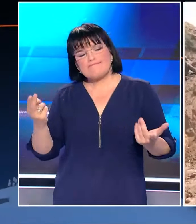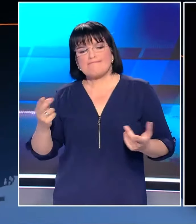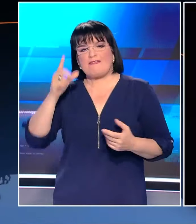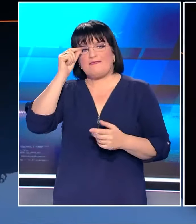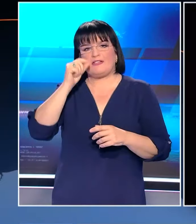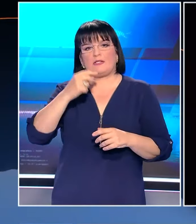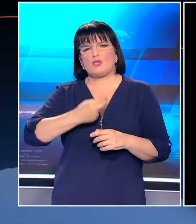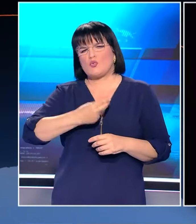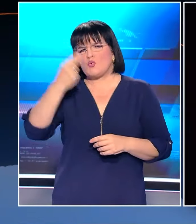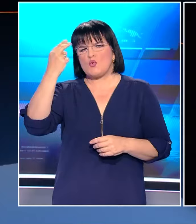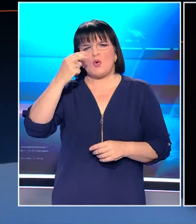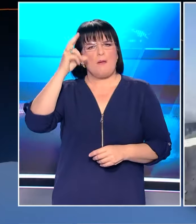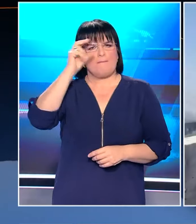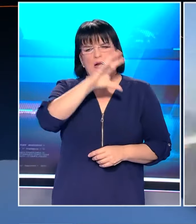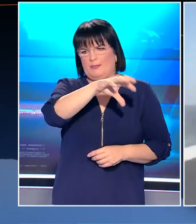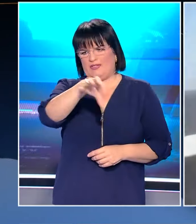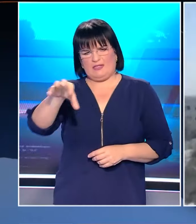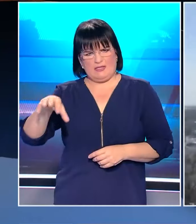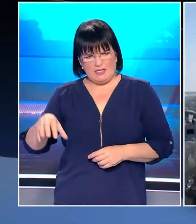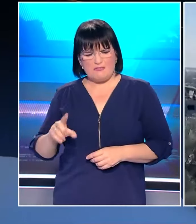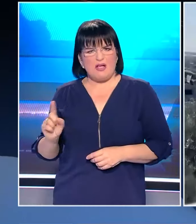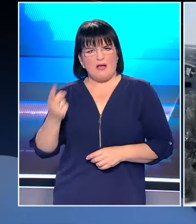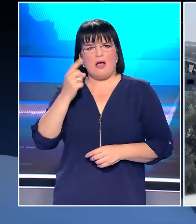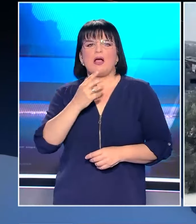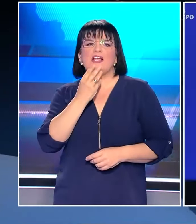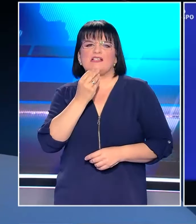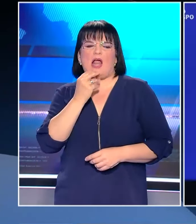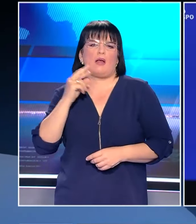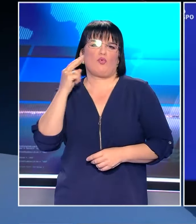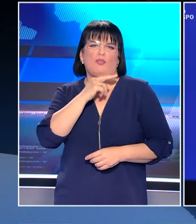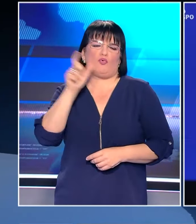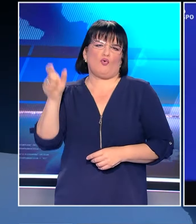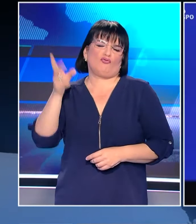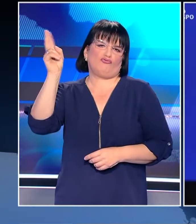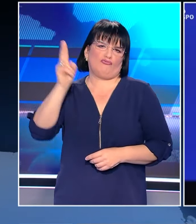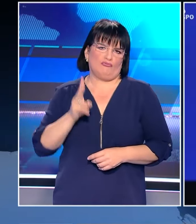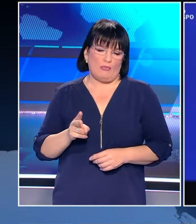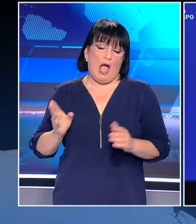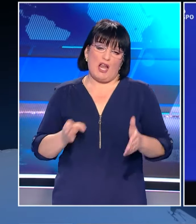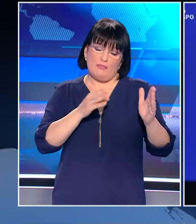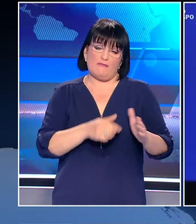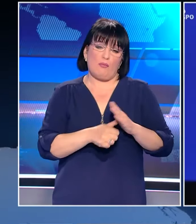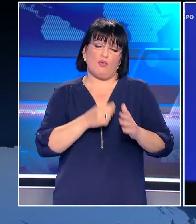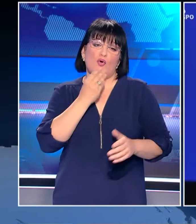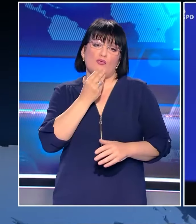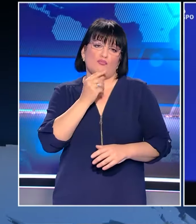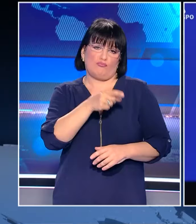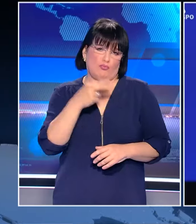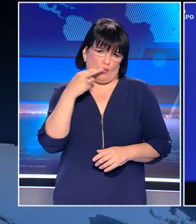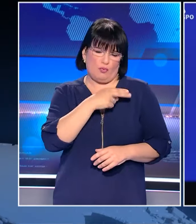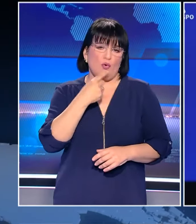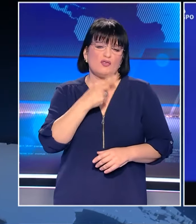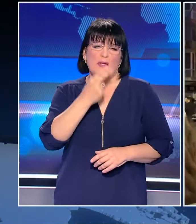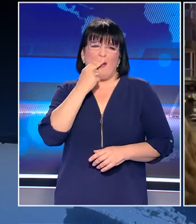φοιτητών στα μεγαλύτερα παρεπιστήμια κατά του Νετανιάρχου κορυφώνεται. Ο Ισραηλινός Πρόεδρος παρομοίασε τους διαδηλωτές με